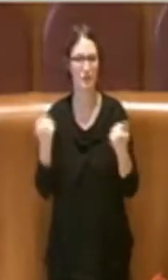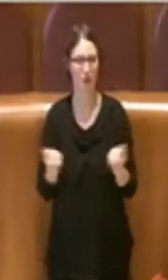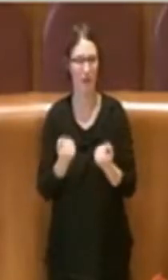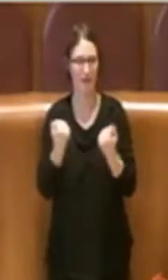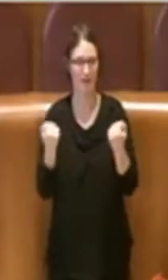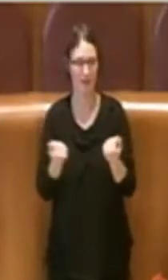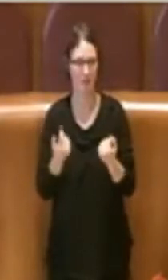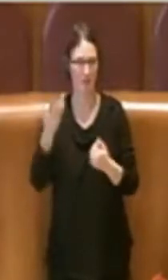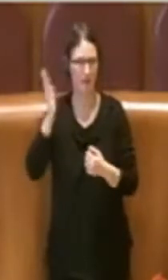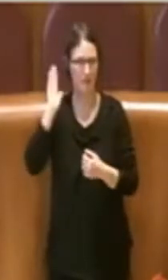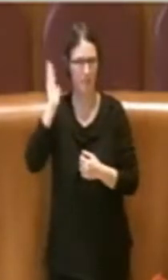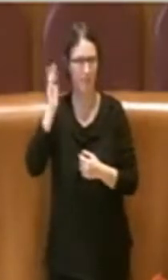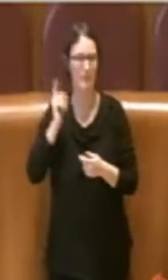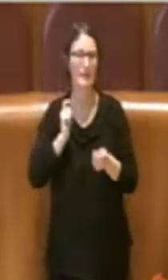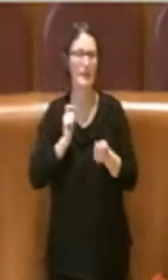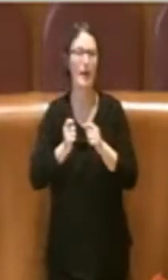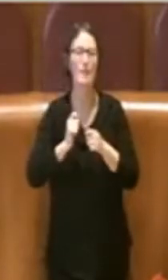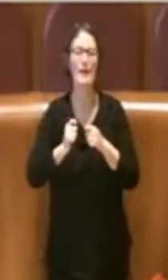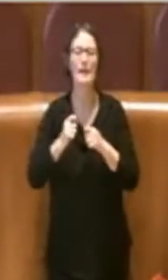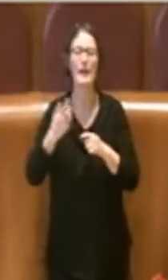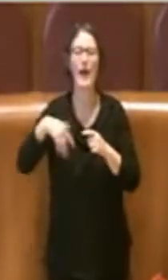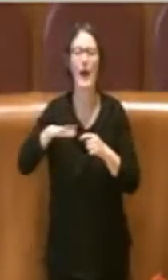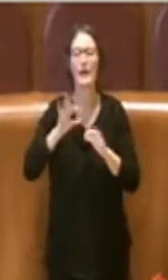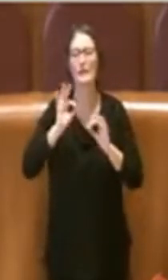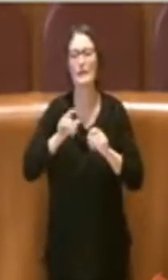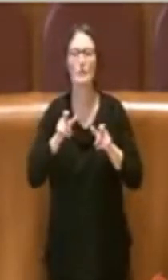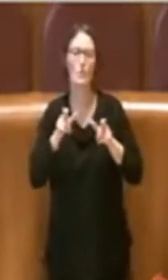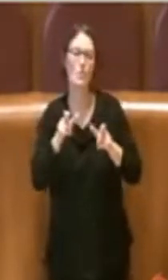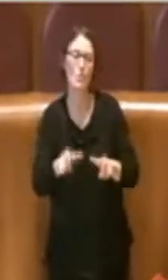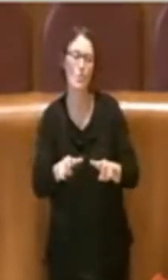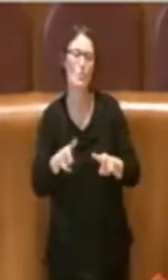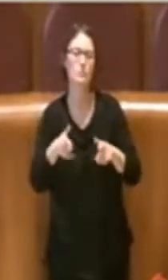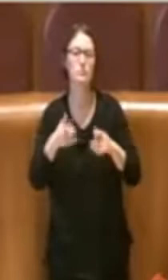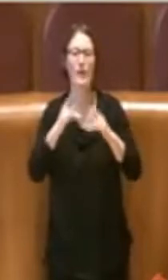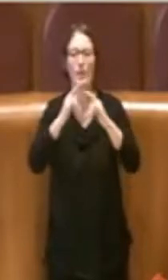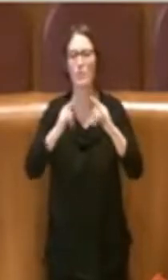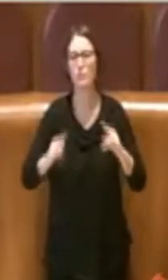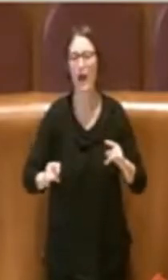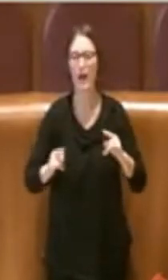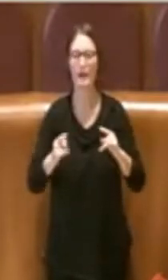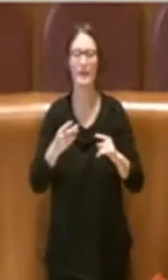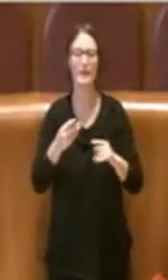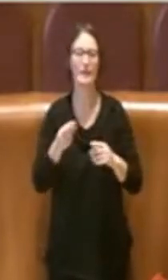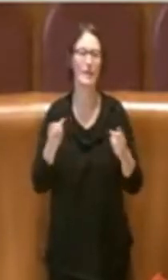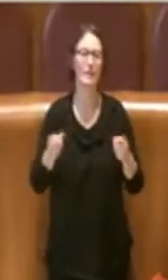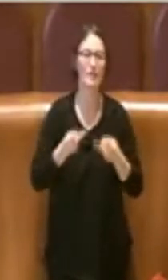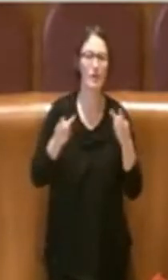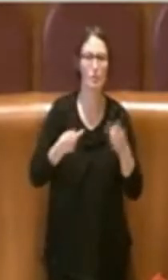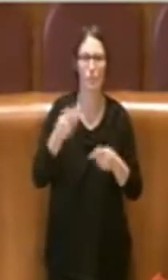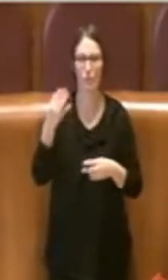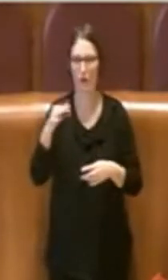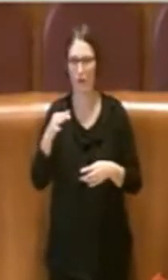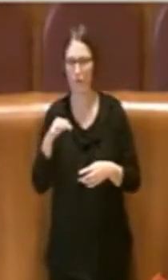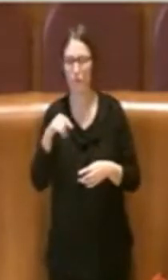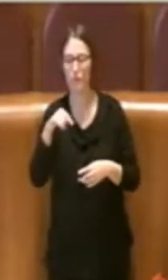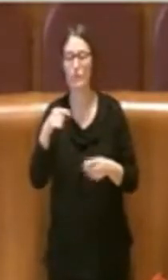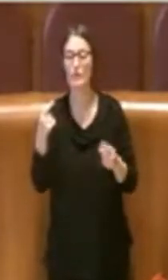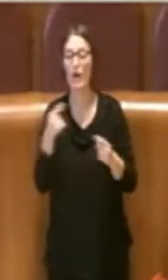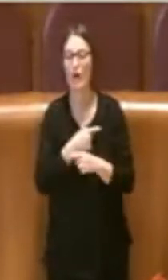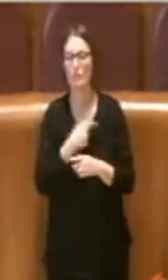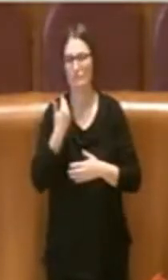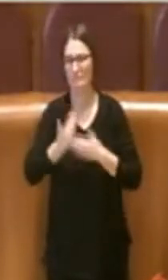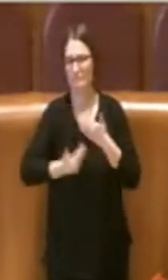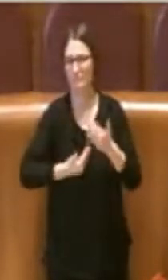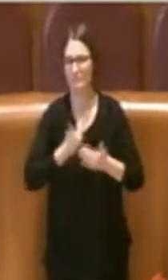nella quasi totalità banchi di ortofrutta. La società si è evoluta, oggi i cittadini nei mercati